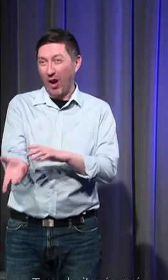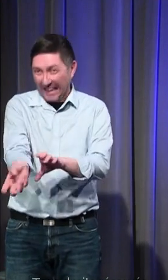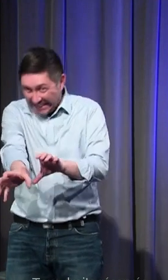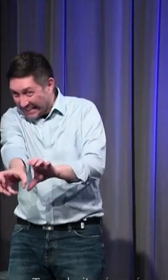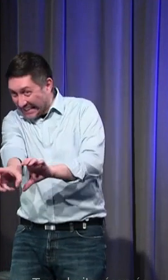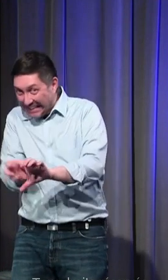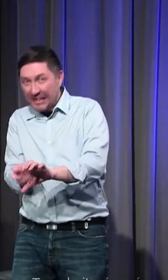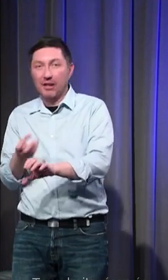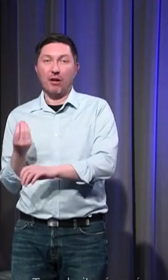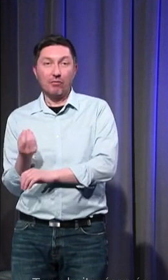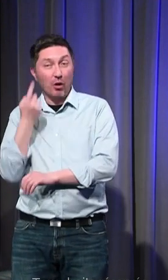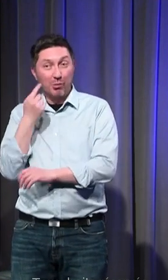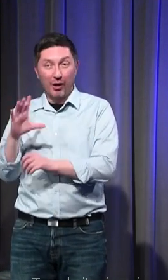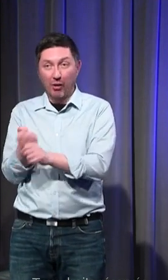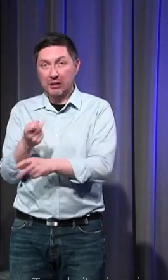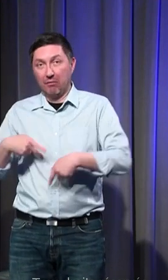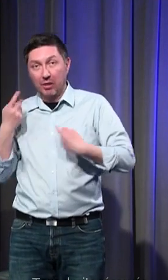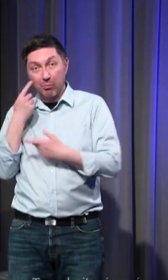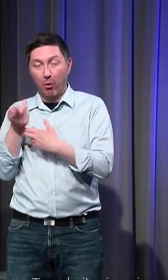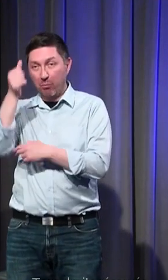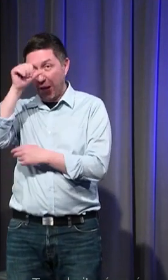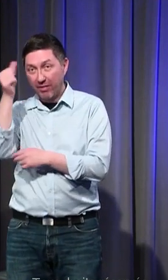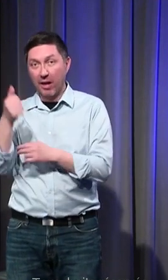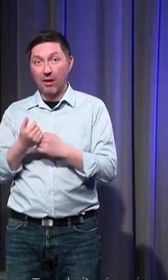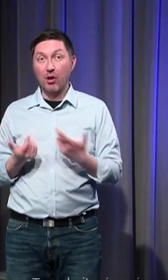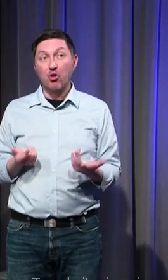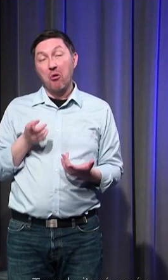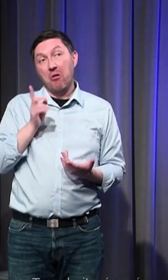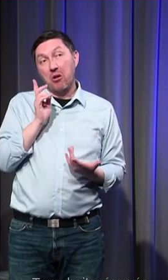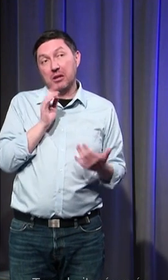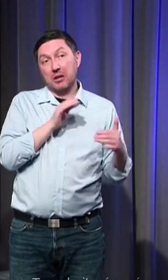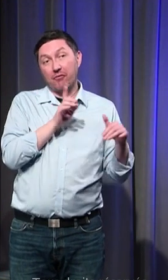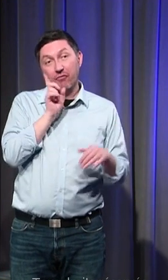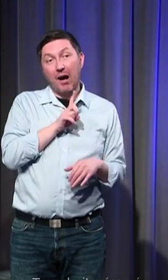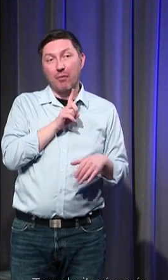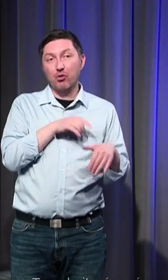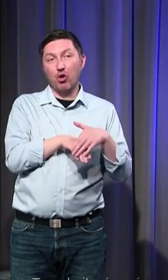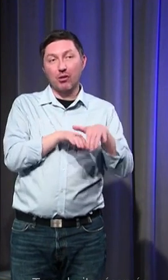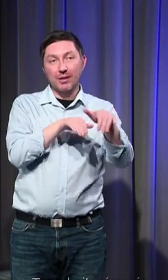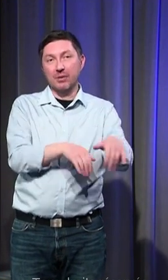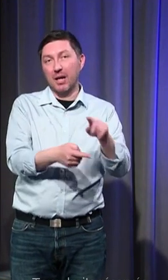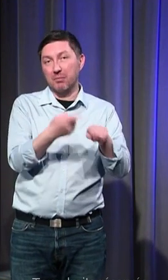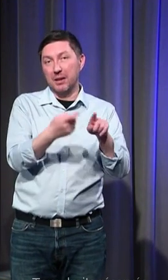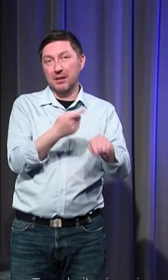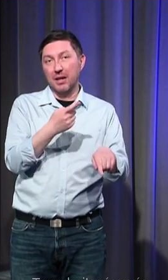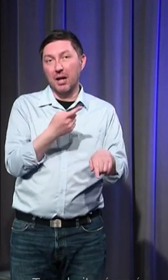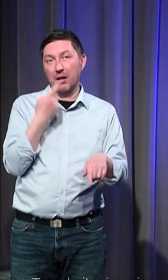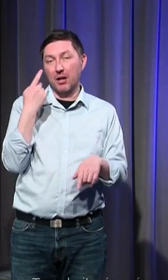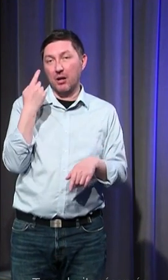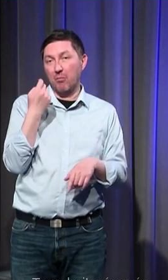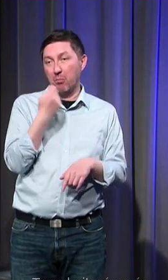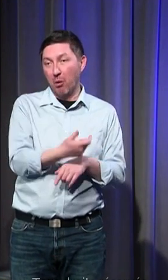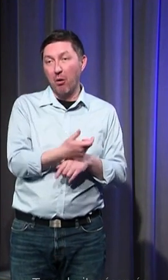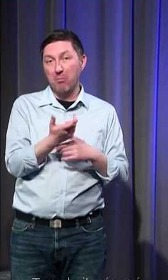les femmes mortes en couche dans les cimetères paroissiaux sont peu fréquentes mais des femmes en état de grossesse